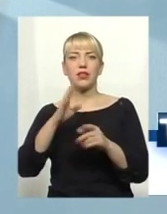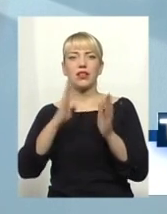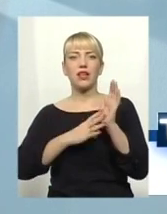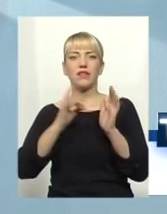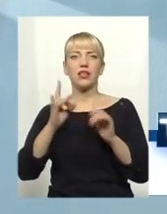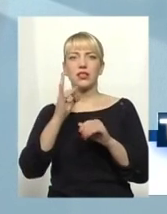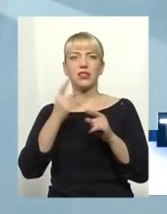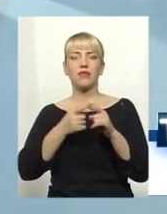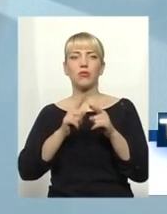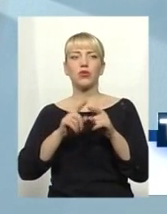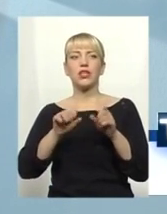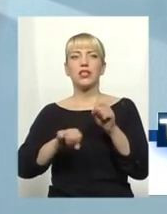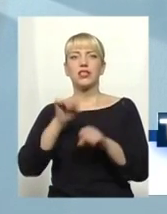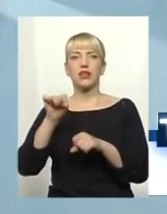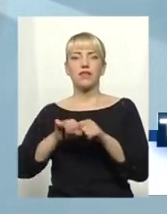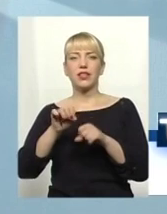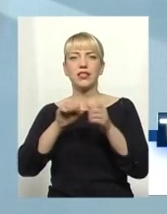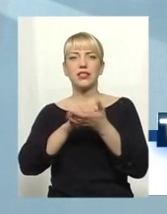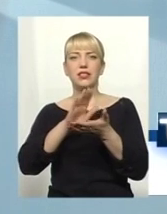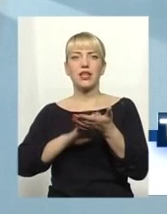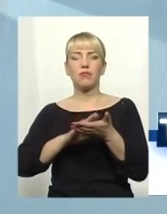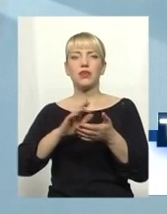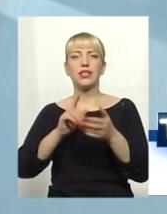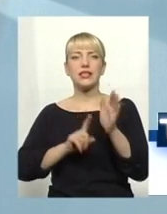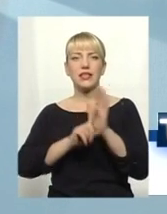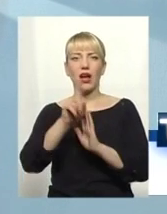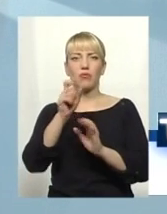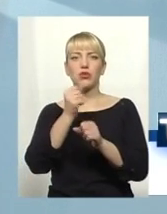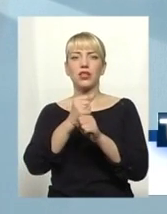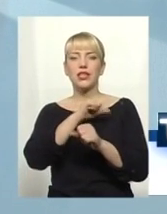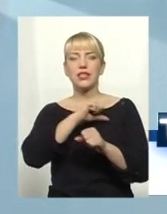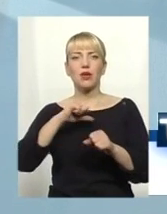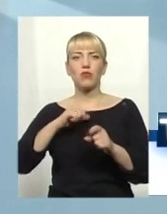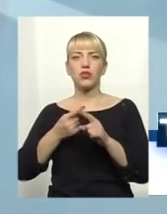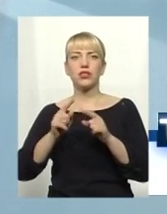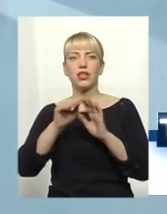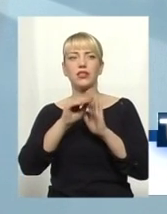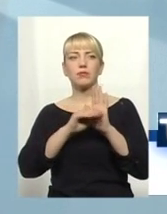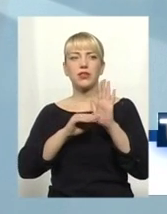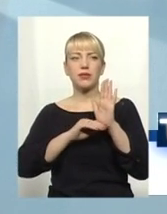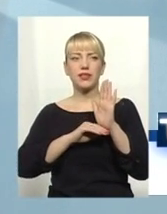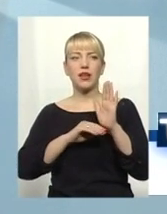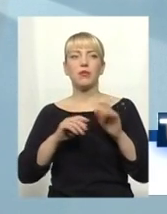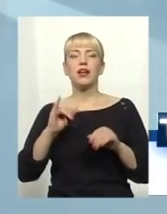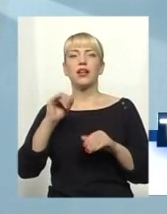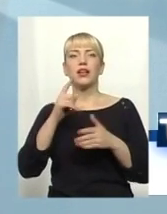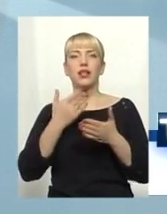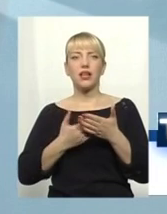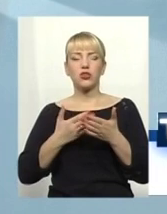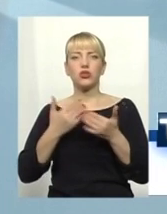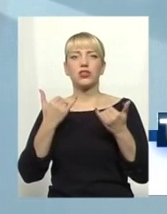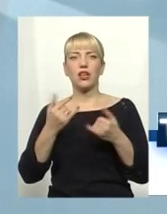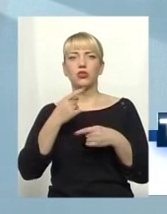було, спроби зривання, взагалі, запуску самої системи через Держспецзв'язок. І навіть, якщо зараз